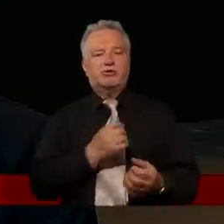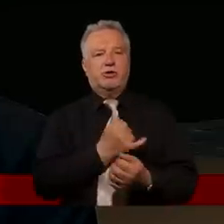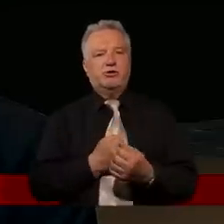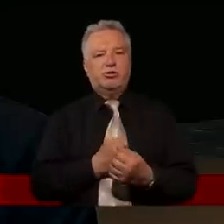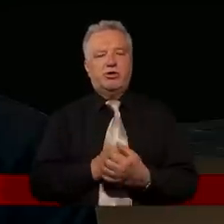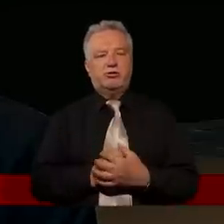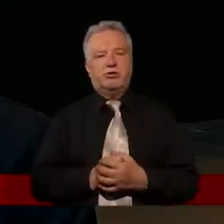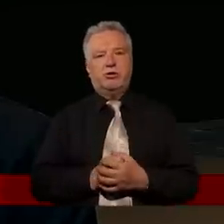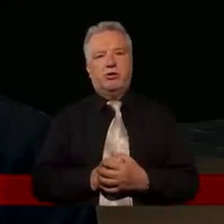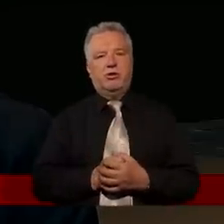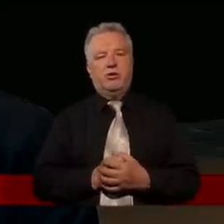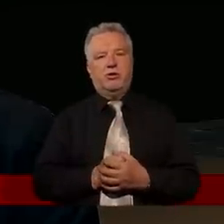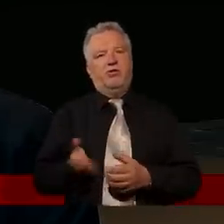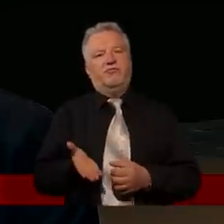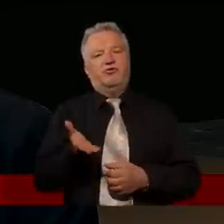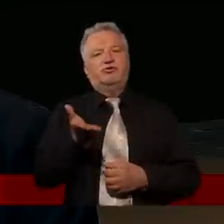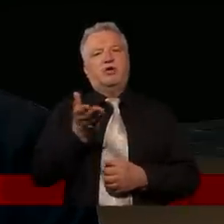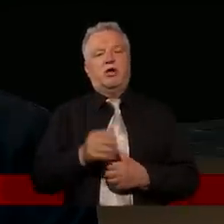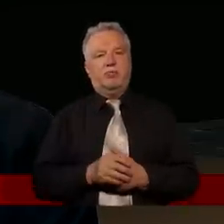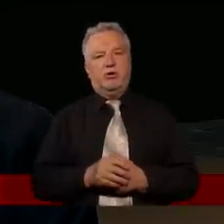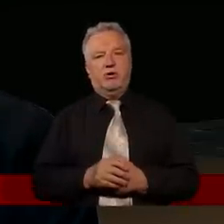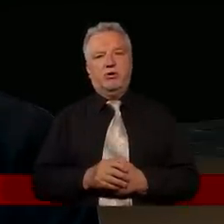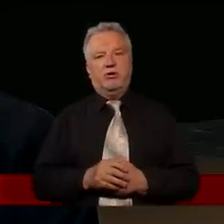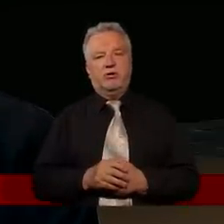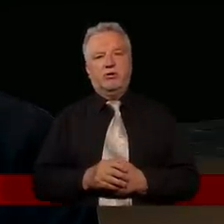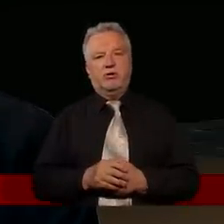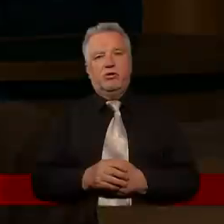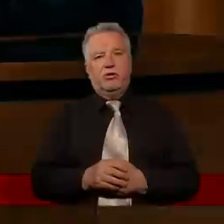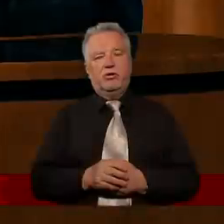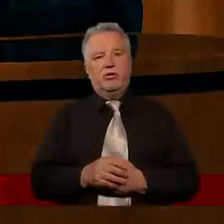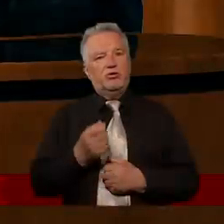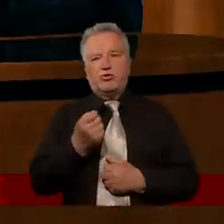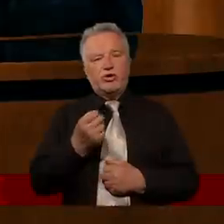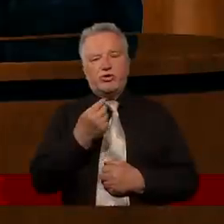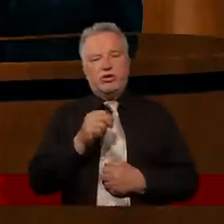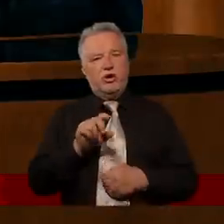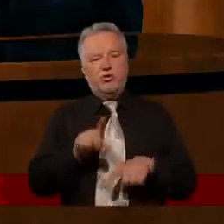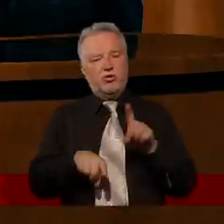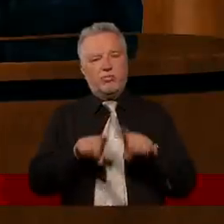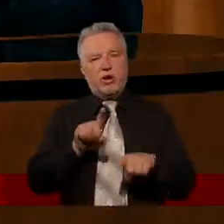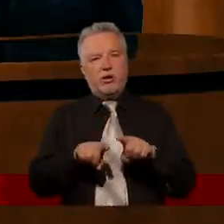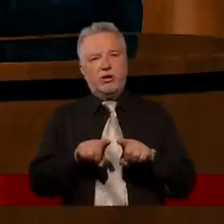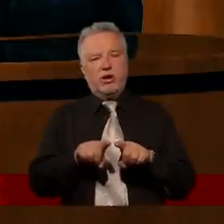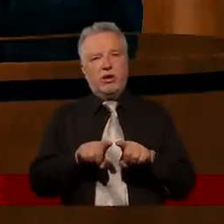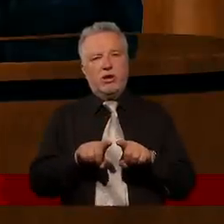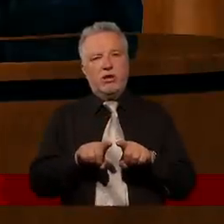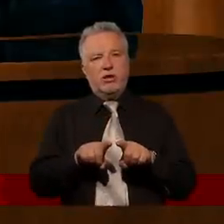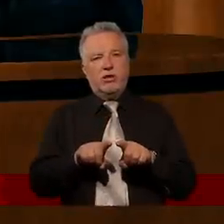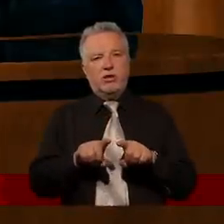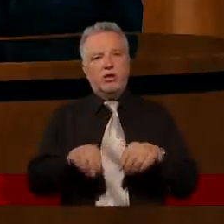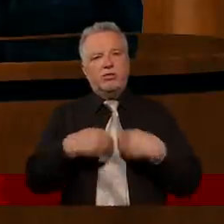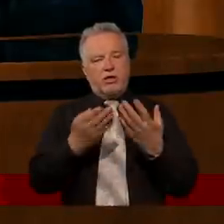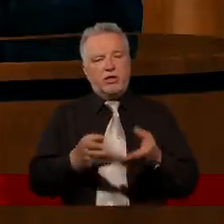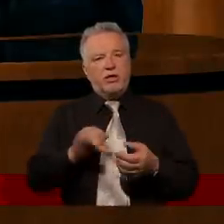taki troszeczkę nawet irracjonalny zupełnie sposób, dając im